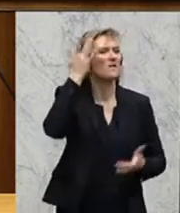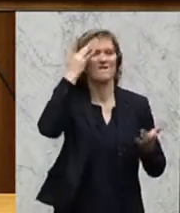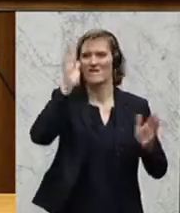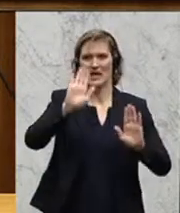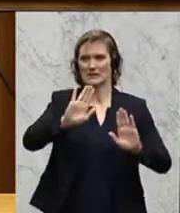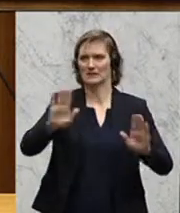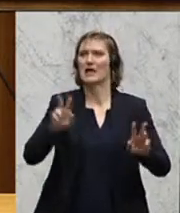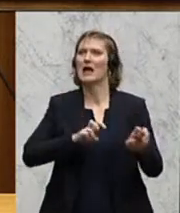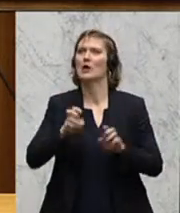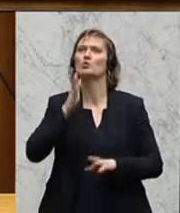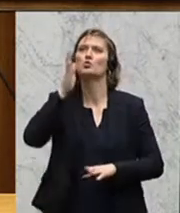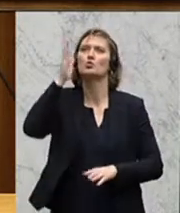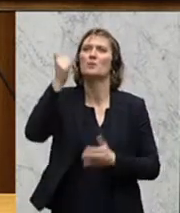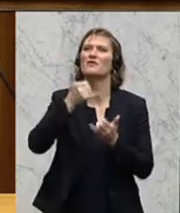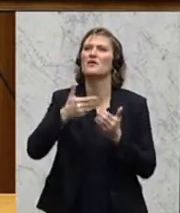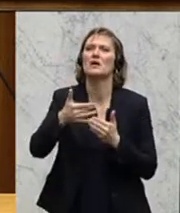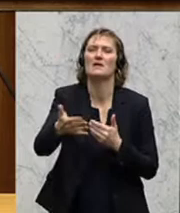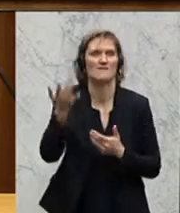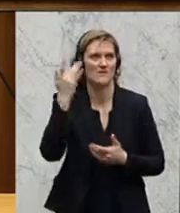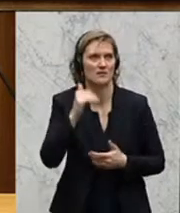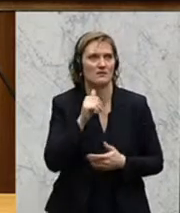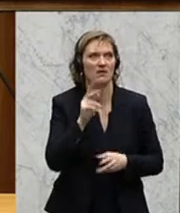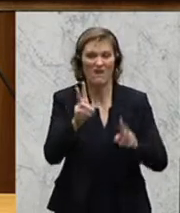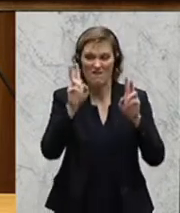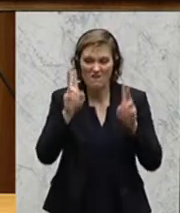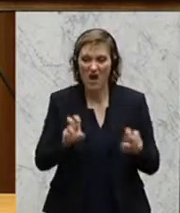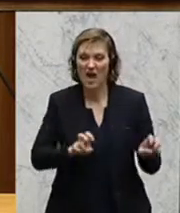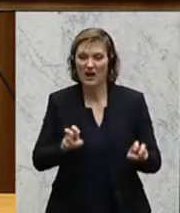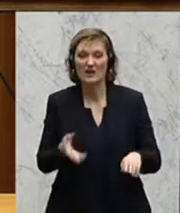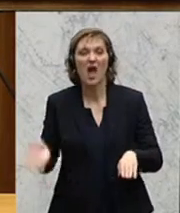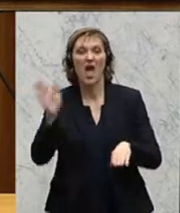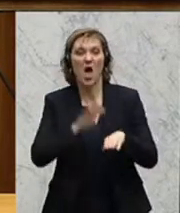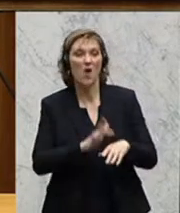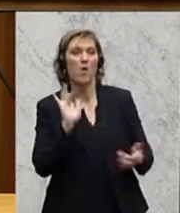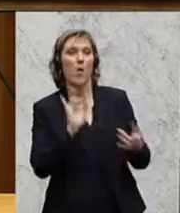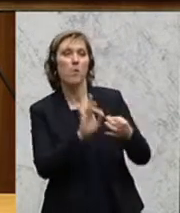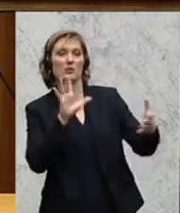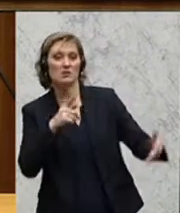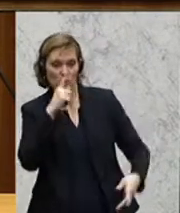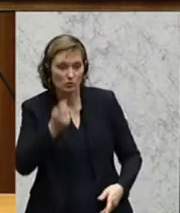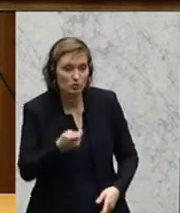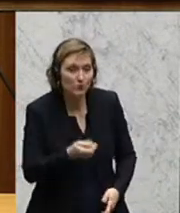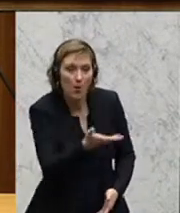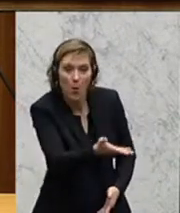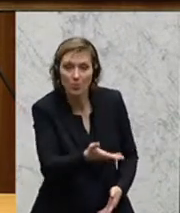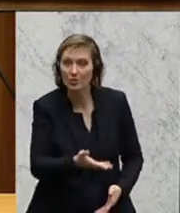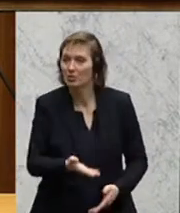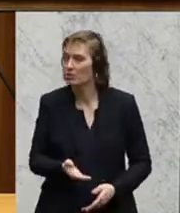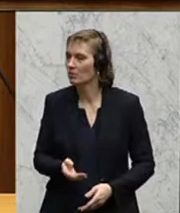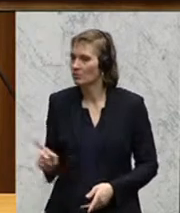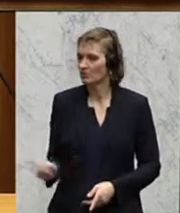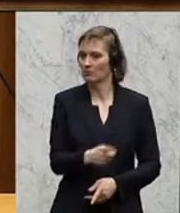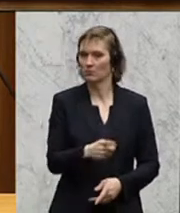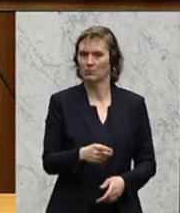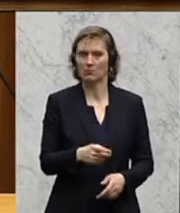wird, wie auch immer die Regierung in Zukunft ausschauen wird, von der Regierung bespitzelt zu werden, bespitzelt zu werden. Das kann es doch nicht sein,